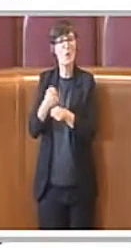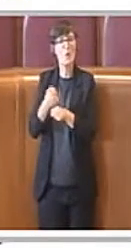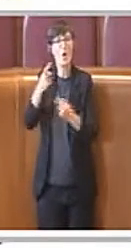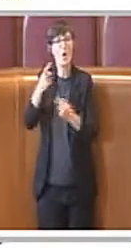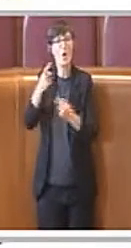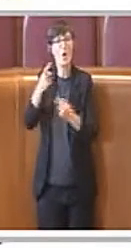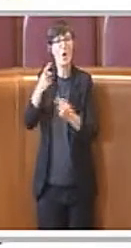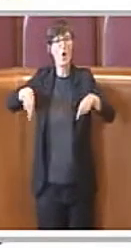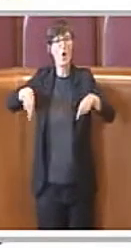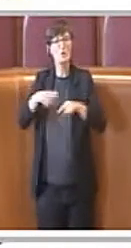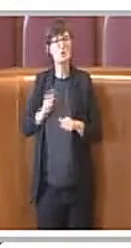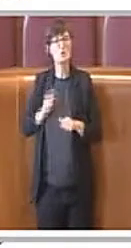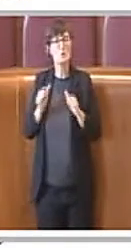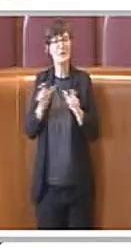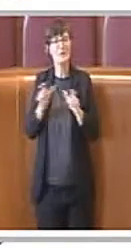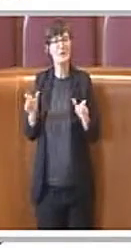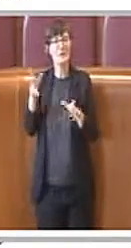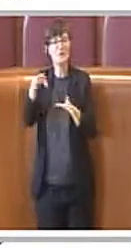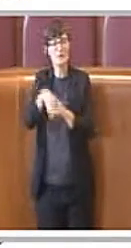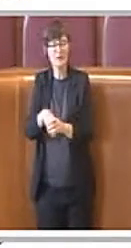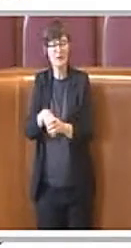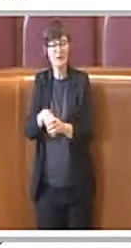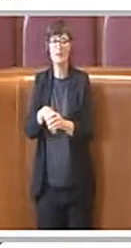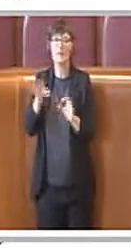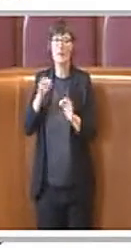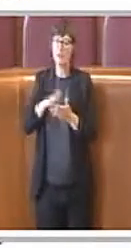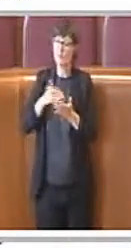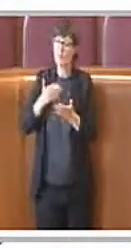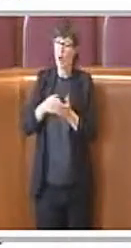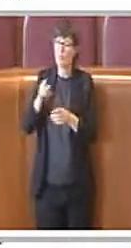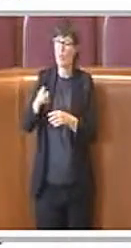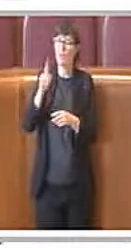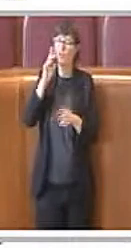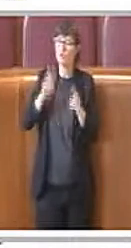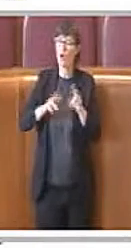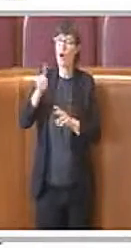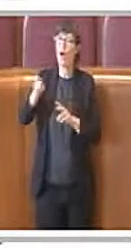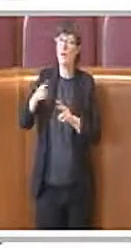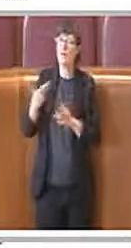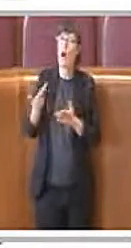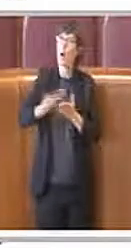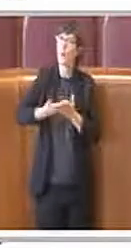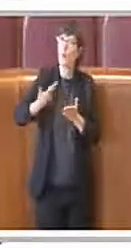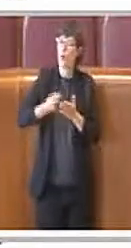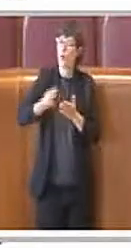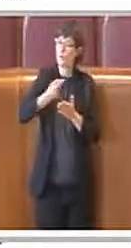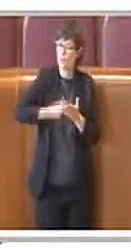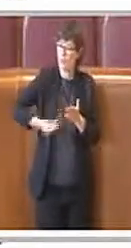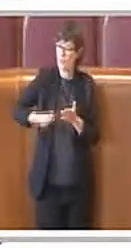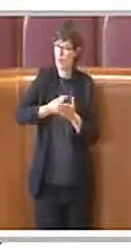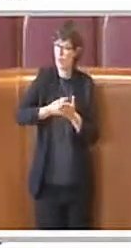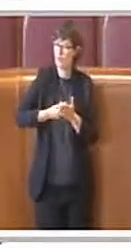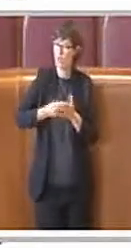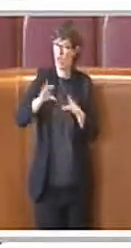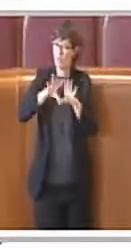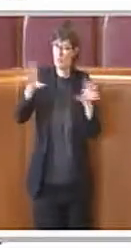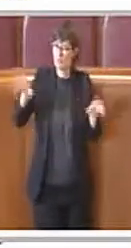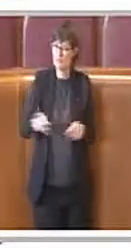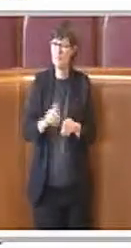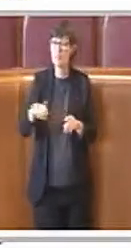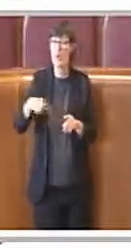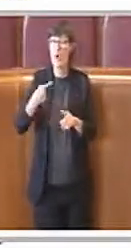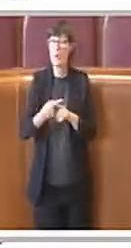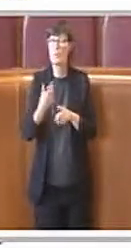azioni, delle loro iniziative, delle loro proposte, dei loro progetti. Inoltre tale iniziativa consente di divulgare ai cittadini